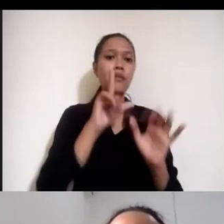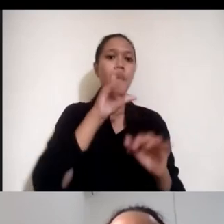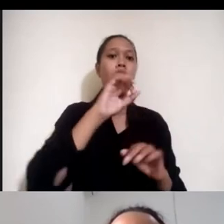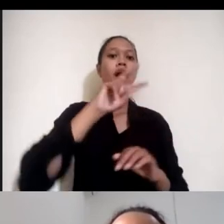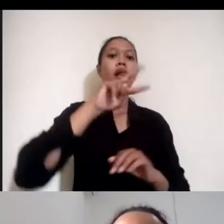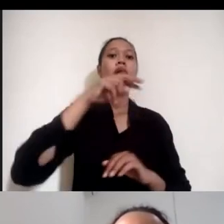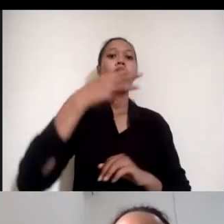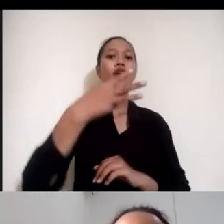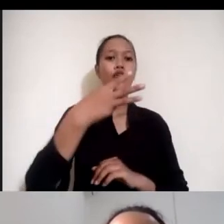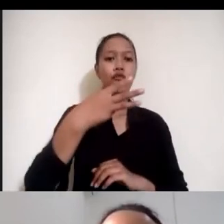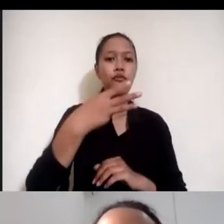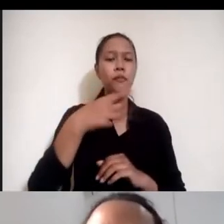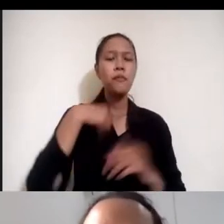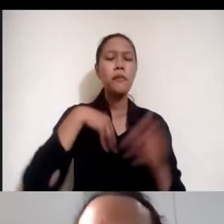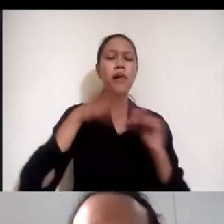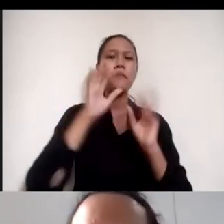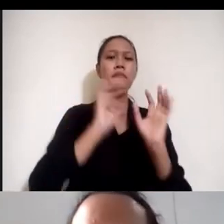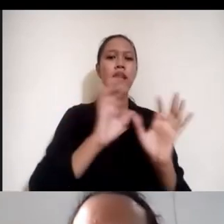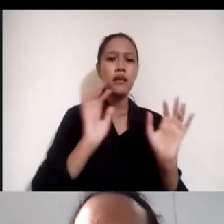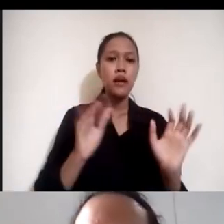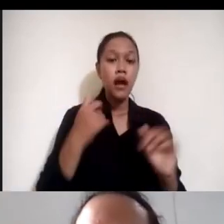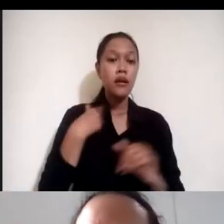dalam lagunya the beatles itu ada